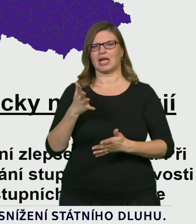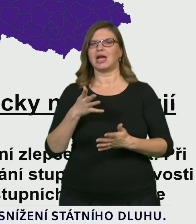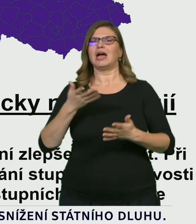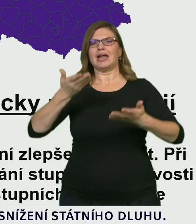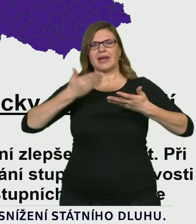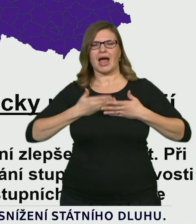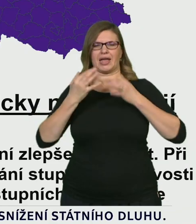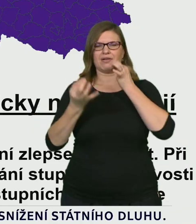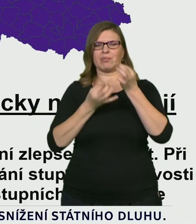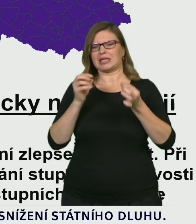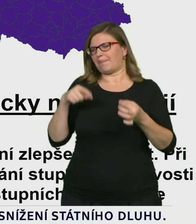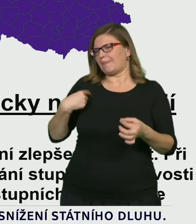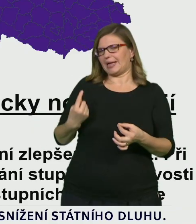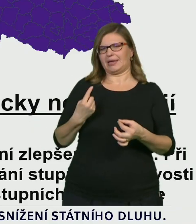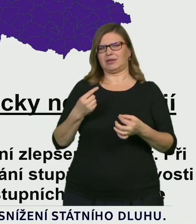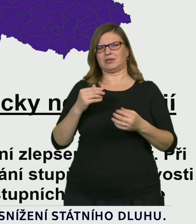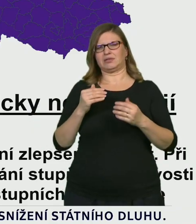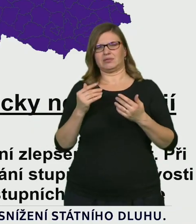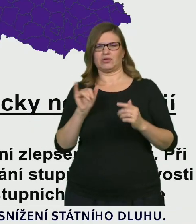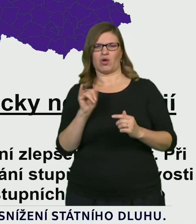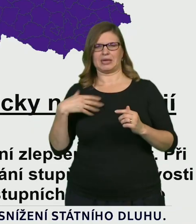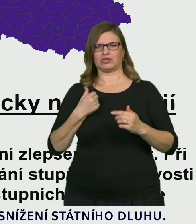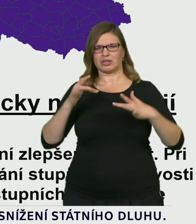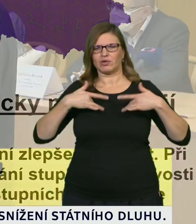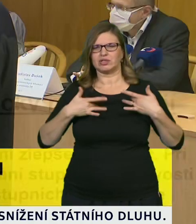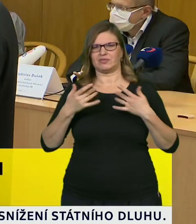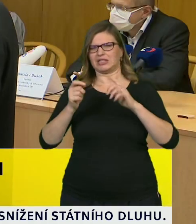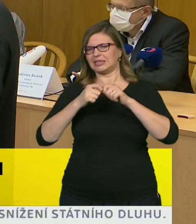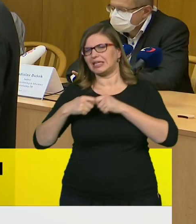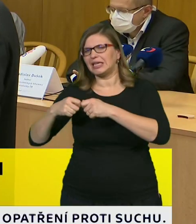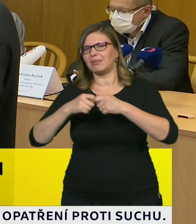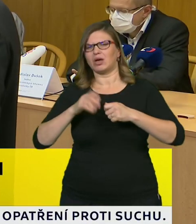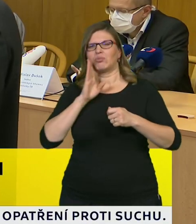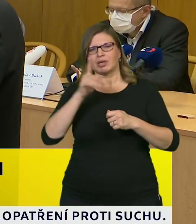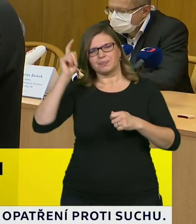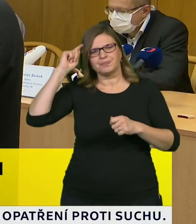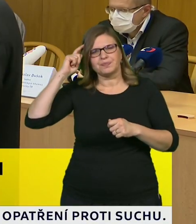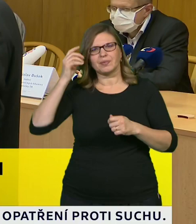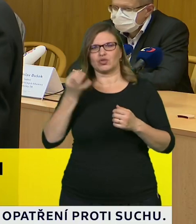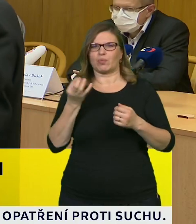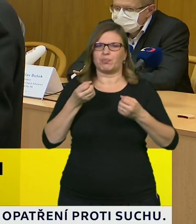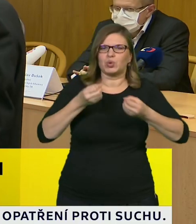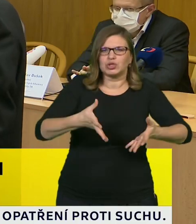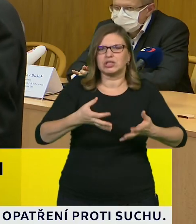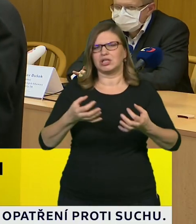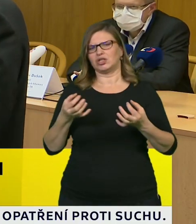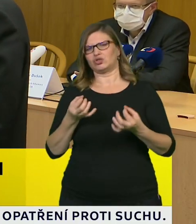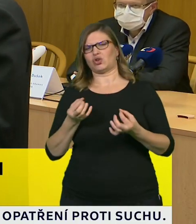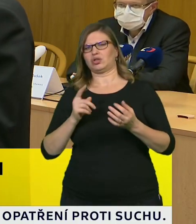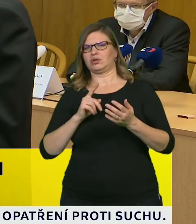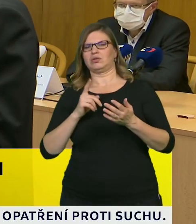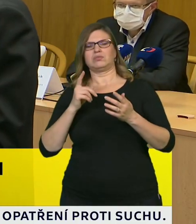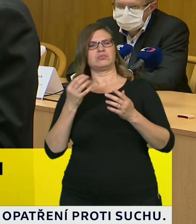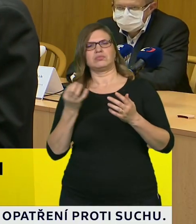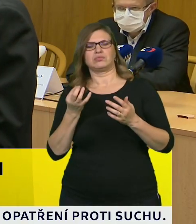rozhodování o tom, jakým způsobem se budeme dále ubírat. A tady jenom obecně, protože kamery a